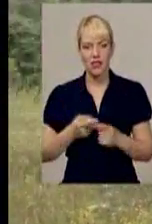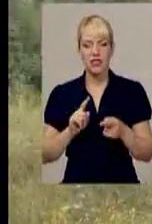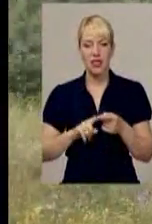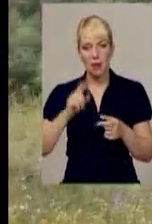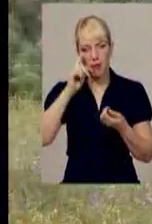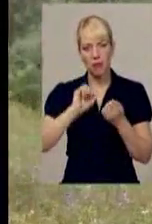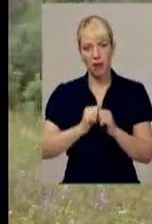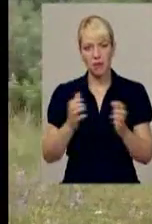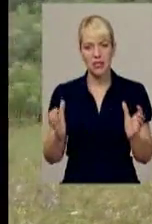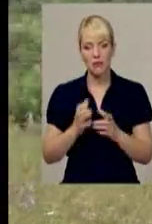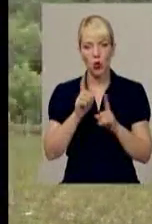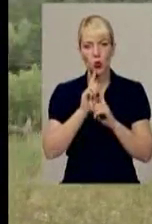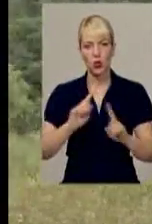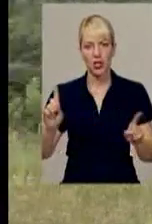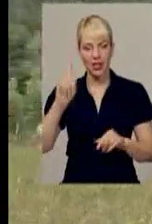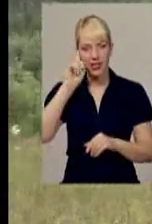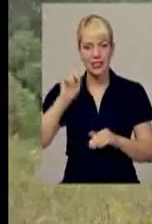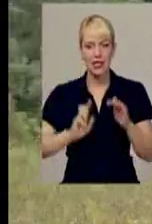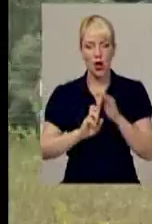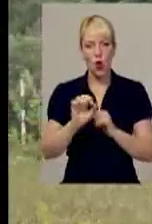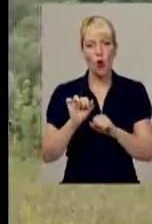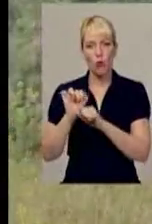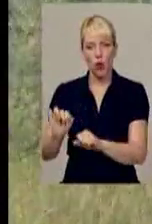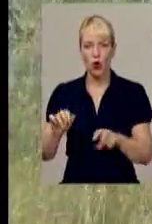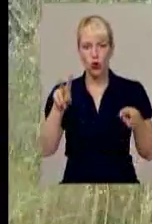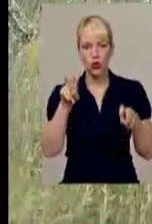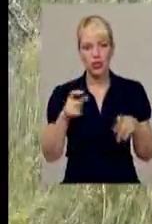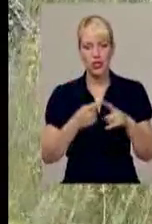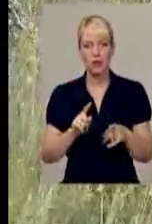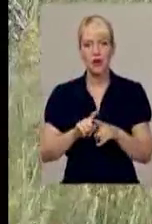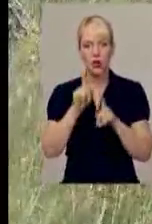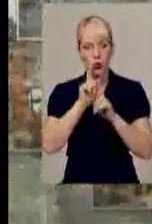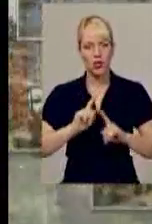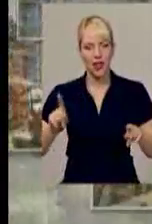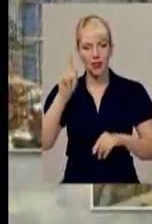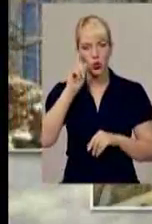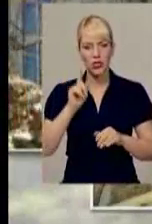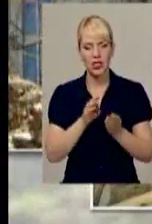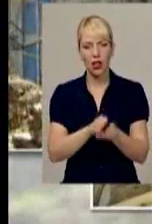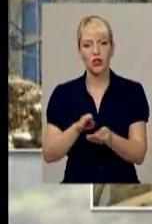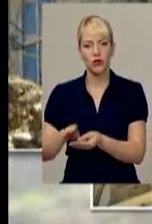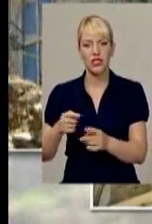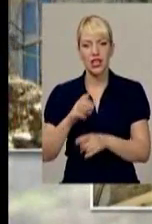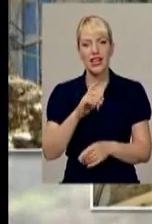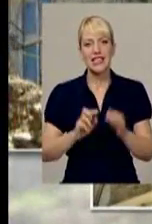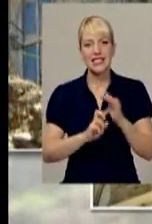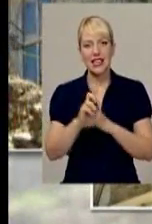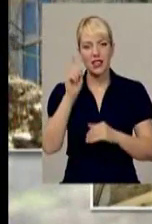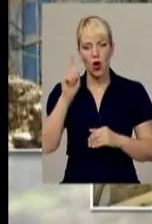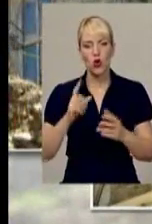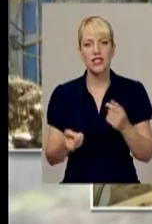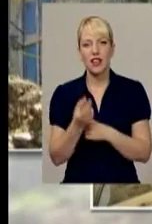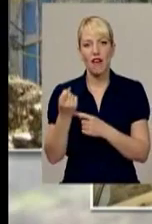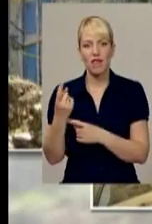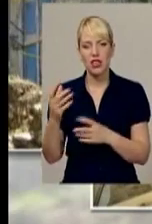зберігають унікальна синагога оборонного типу і не менш унікальне єврейське кладовище. В синагоги нарешті з'явилися турботливі